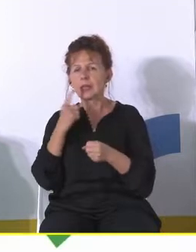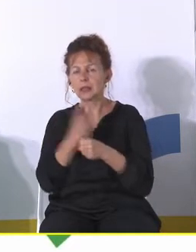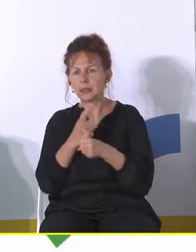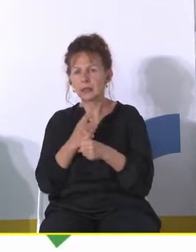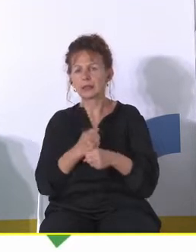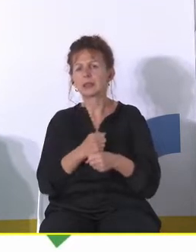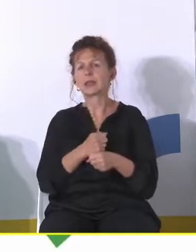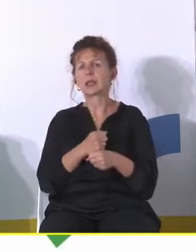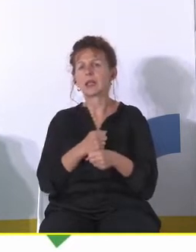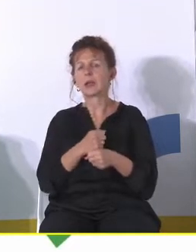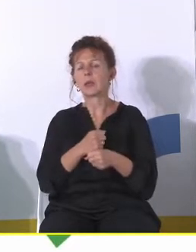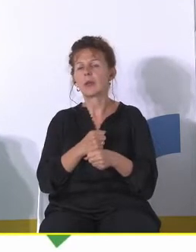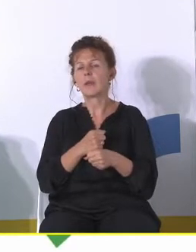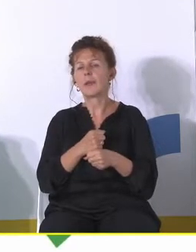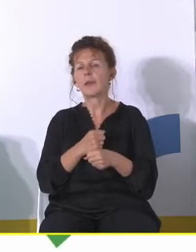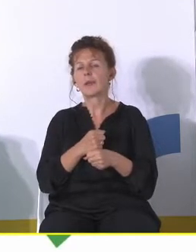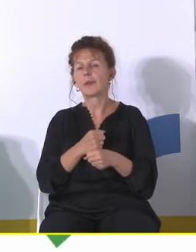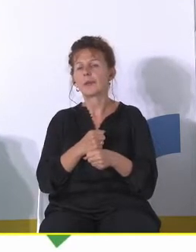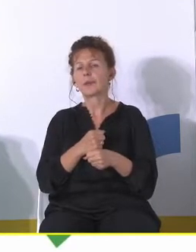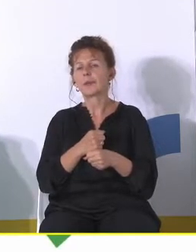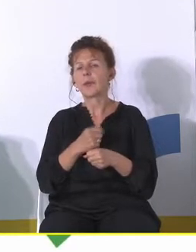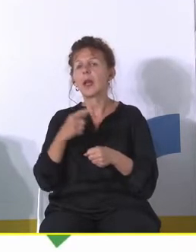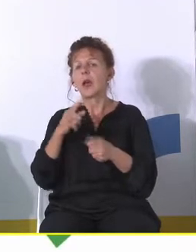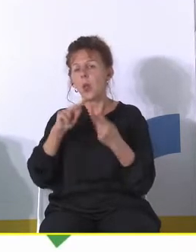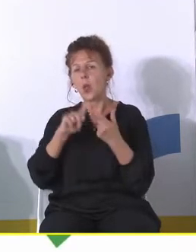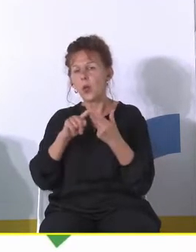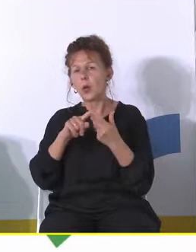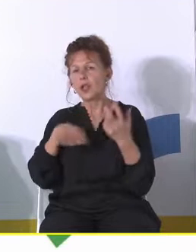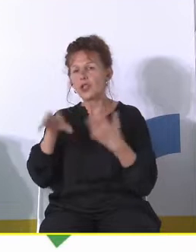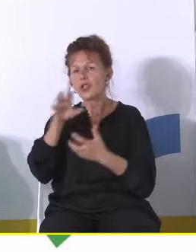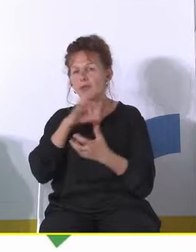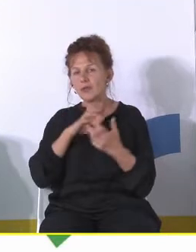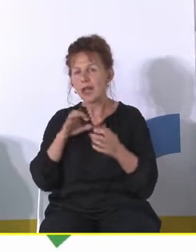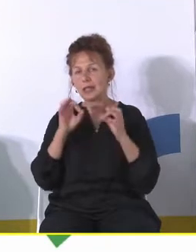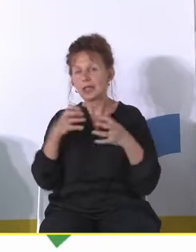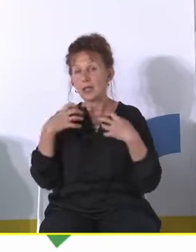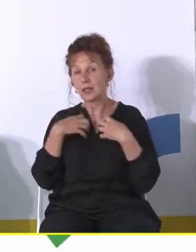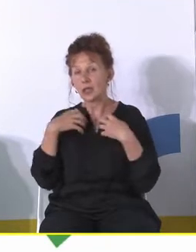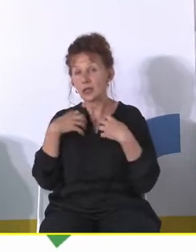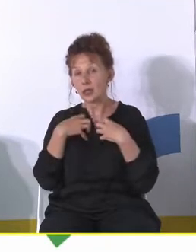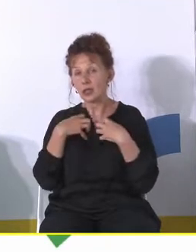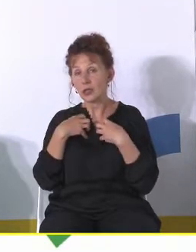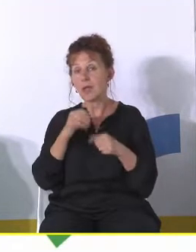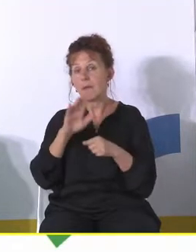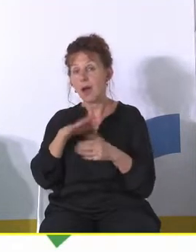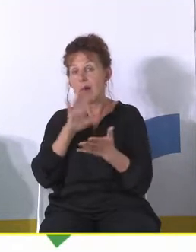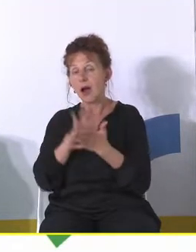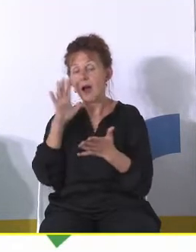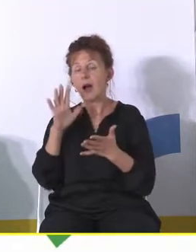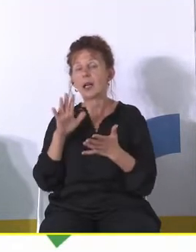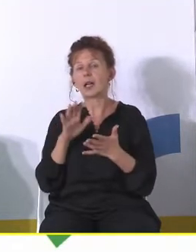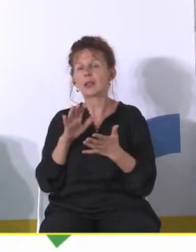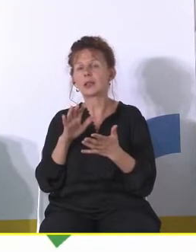aspektami po drugie ten świat w którym przyszło nam teraz żyć cechuje się też tym